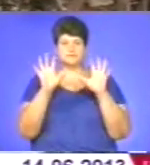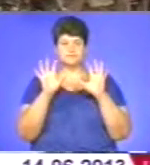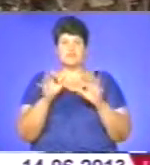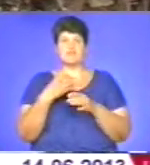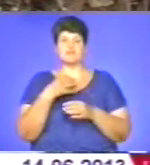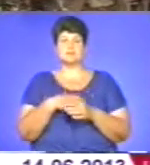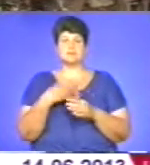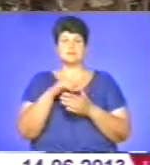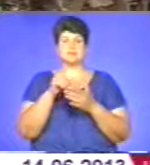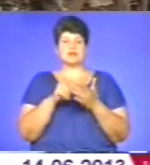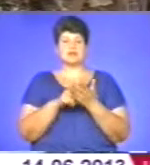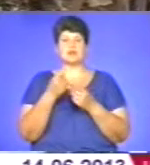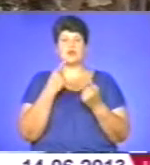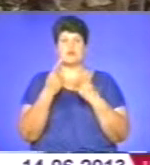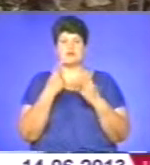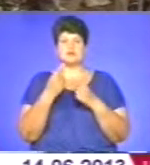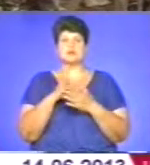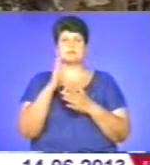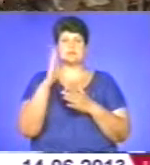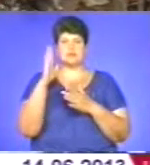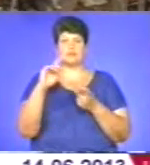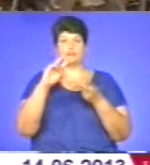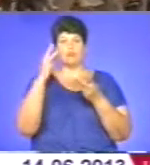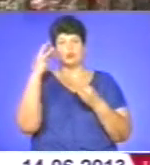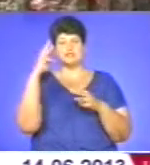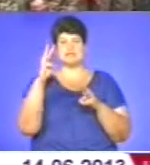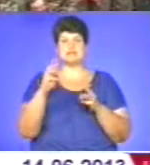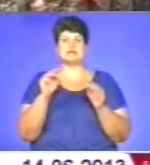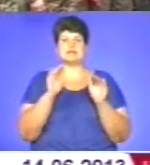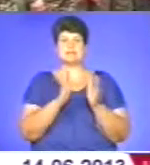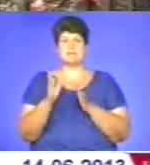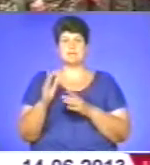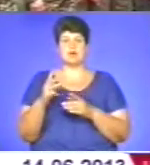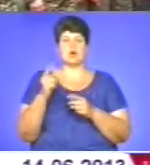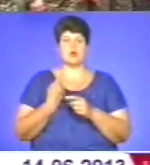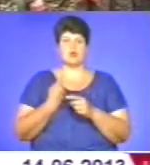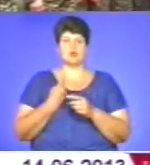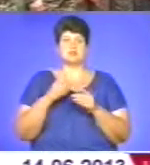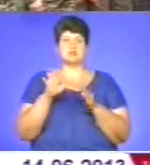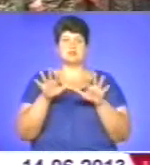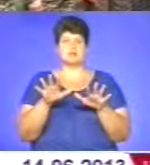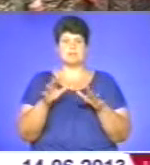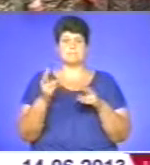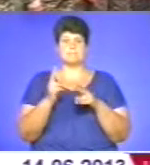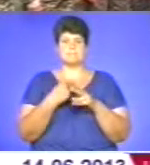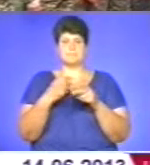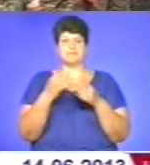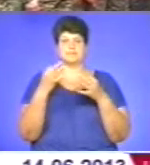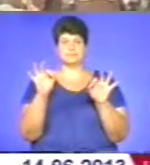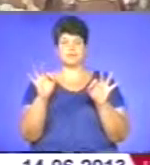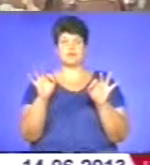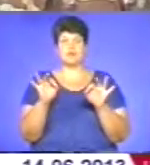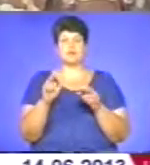питань, що їх обговорювали, перспектива модернізації системи охорони у місцях позбавлення волі. Тема занять щоразу інша.